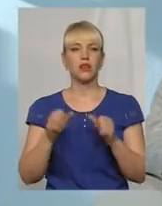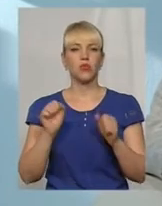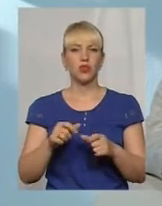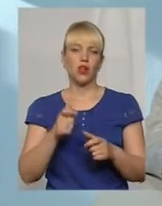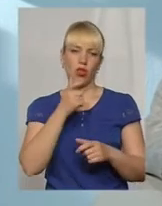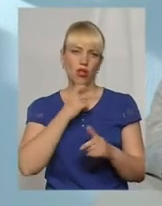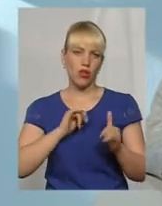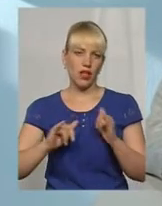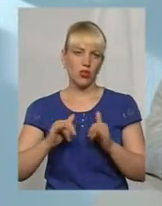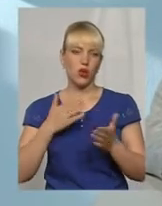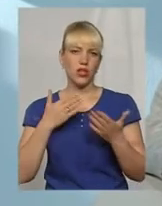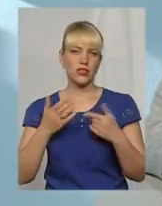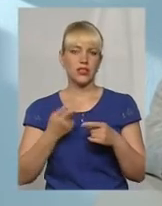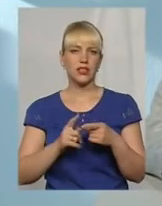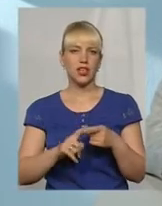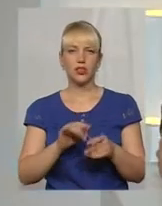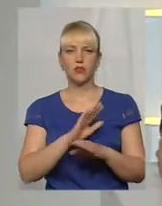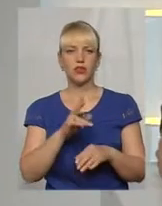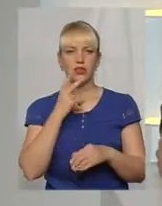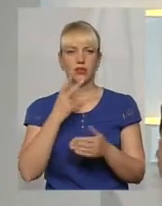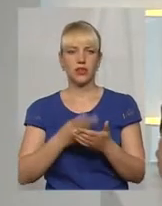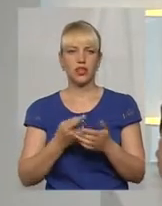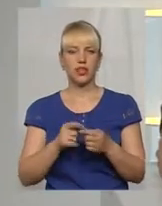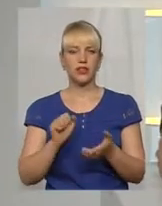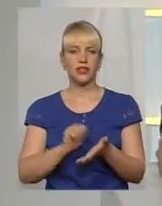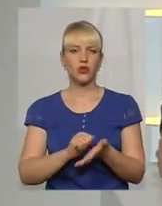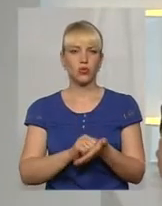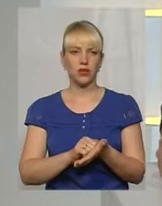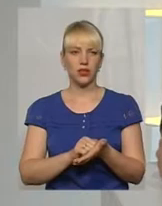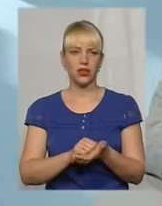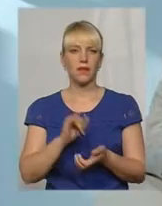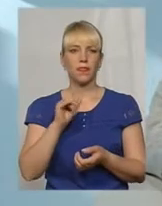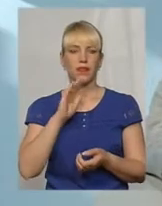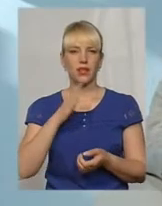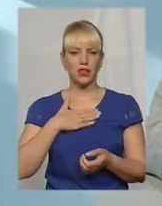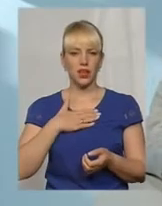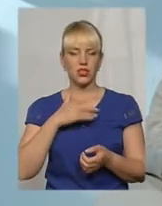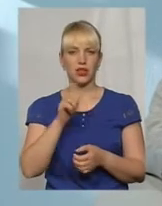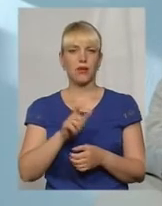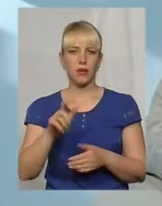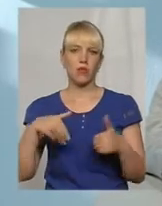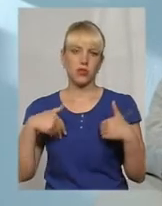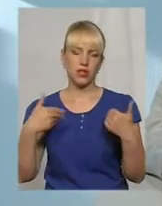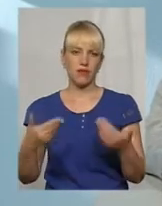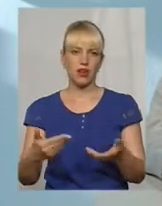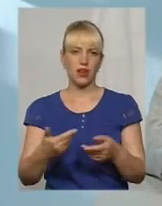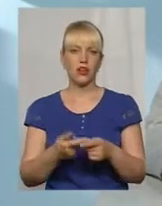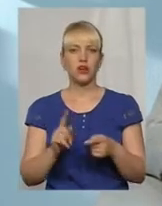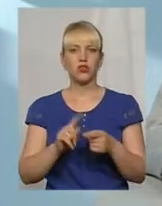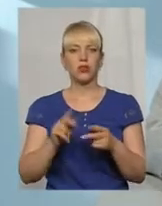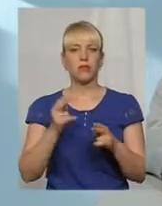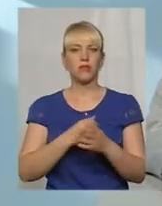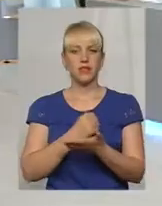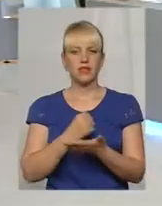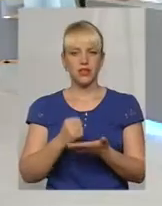лояльно относились к цьому і не смотріли ці пачки документів. І навіть наших соотечественників поздравляли о тому, що безвіз